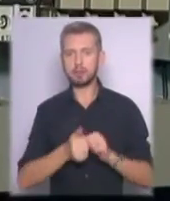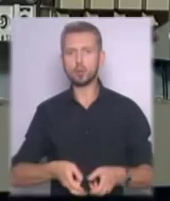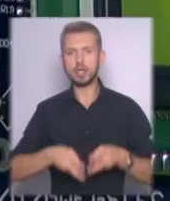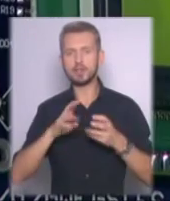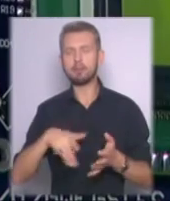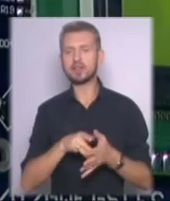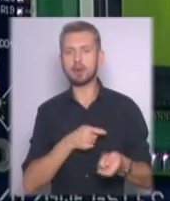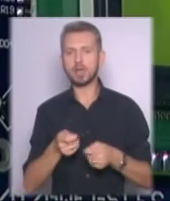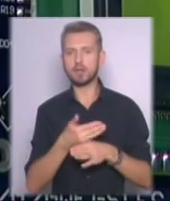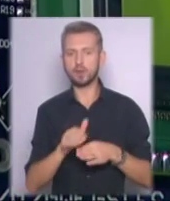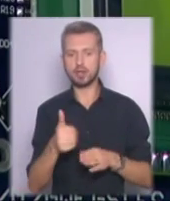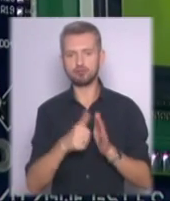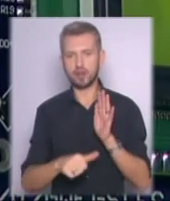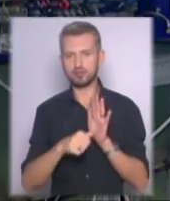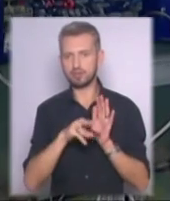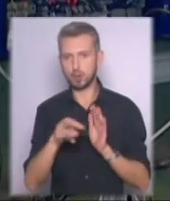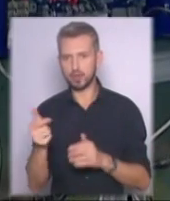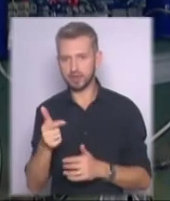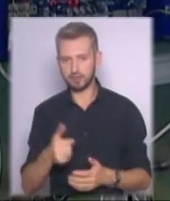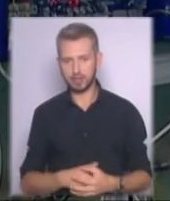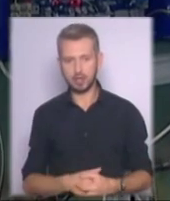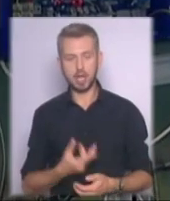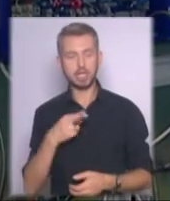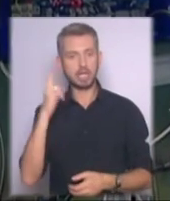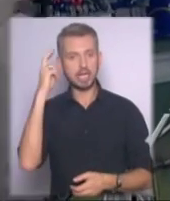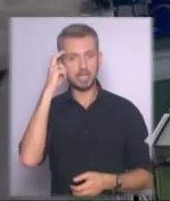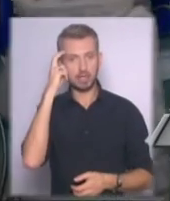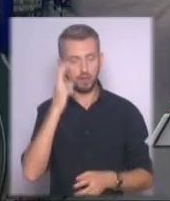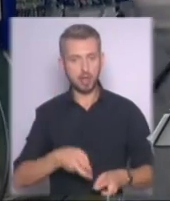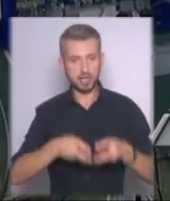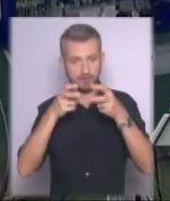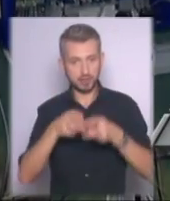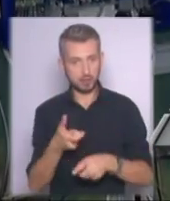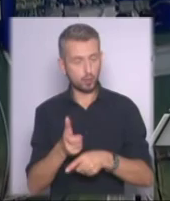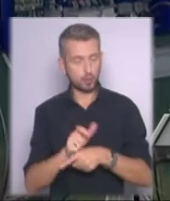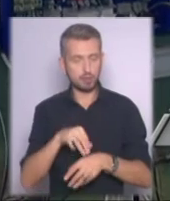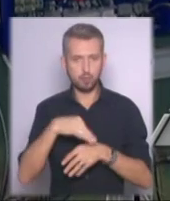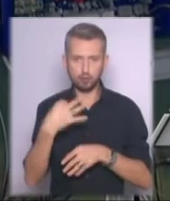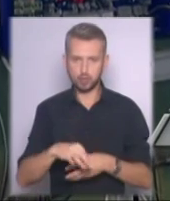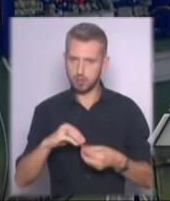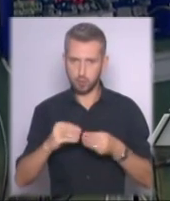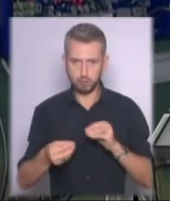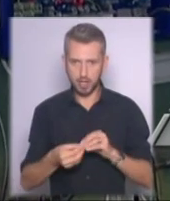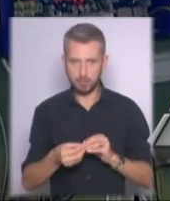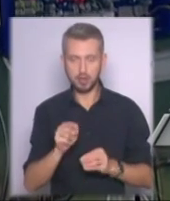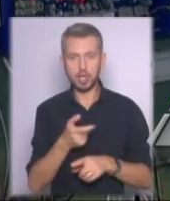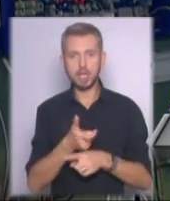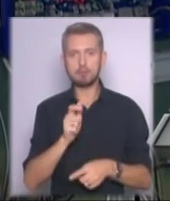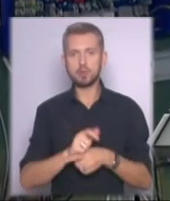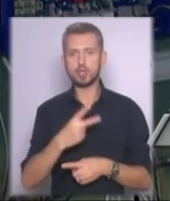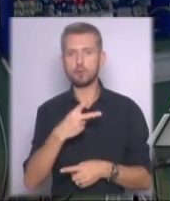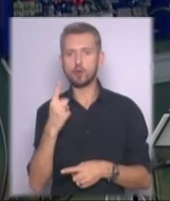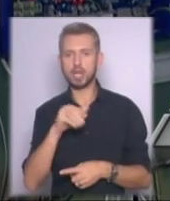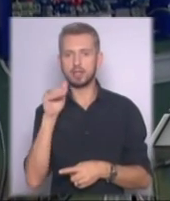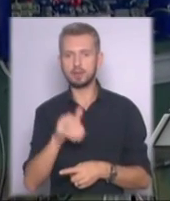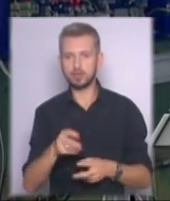виділила понад 66 мільйонів гривень. Для Києва ліфти – це дуже болюча проблема, тому що більше ніж 21 тисячі